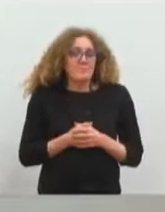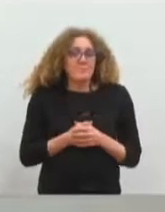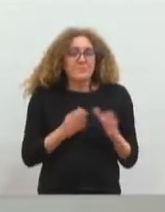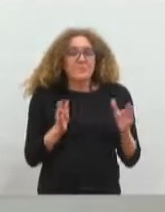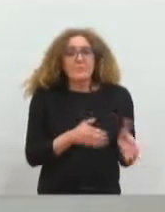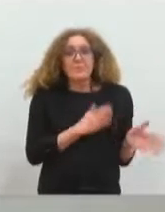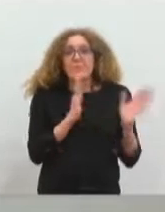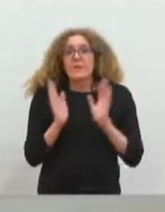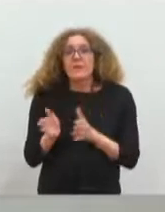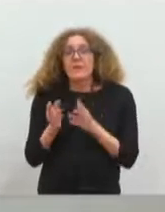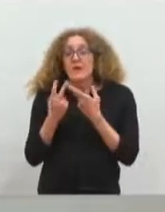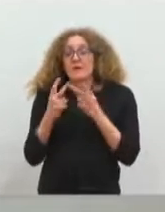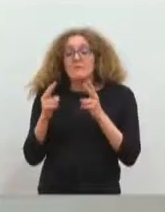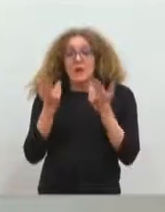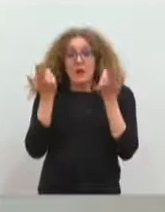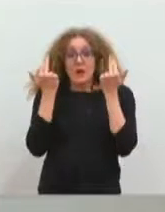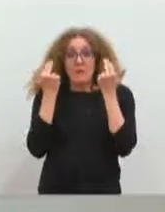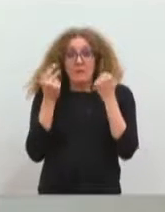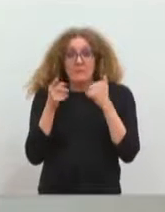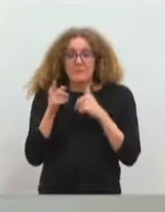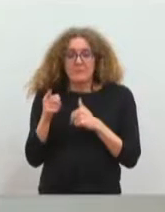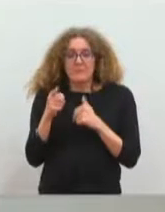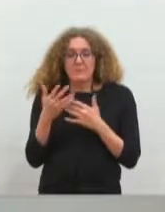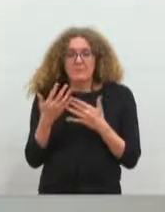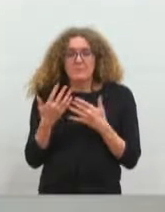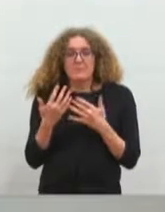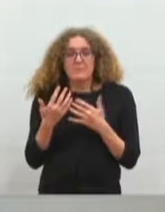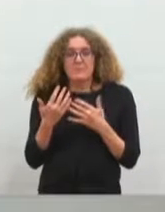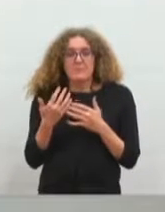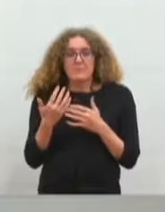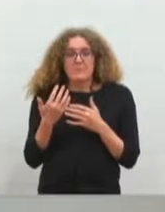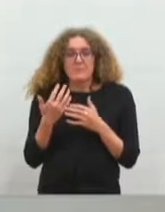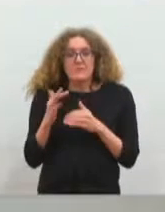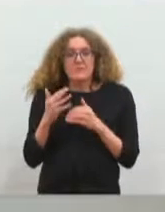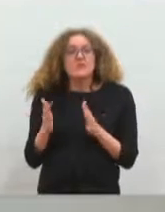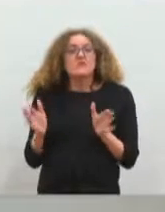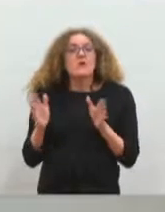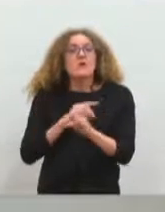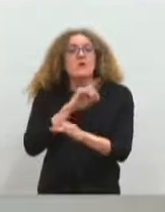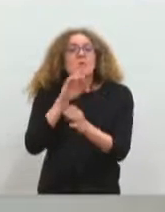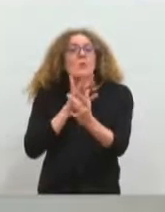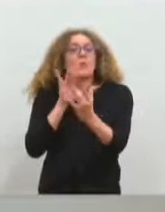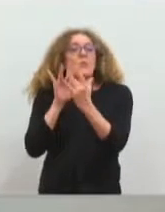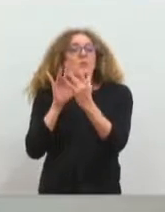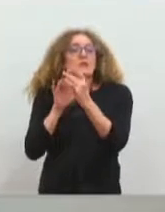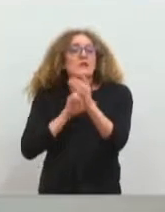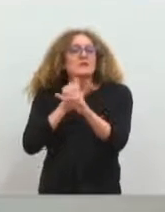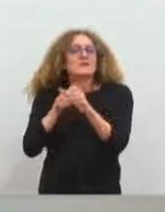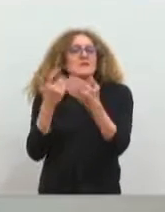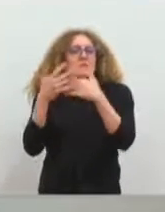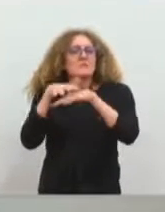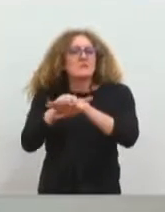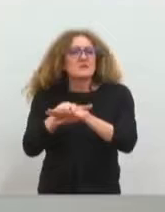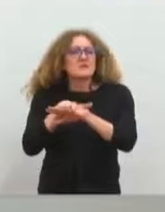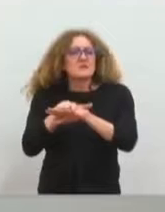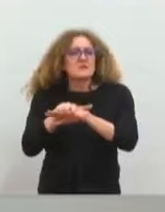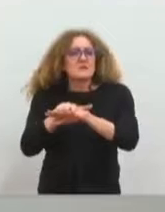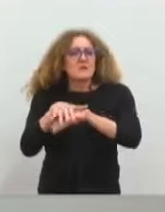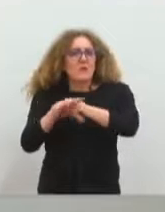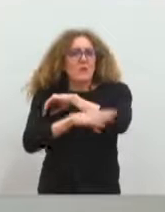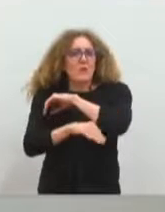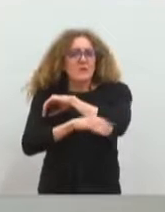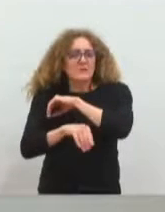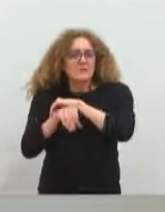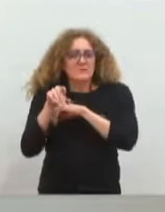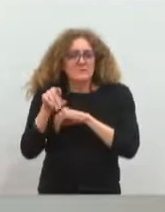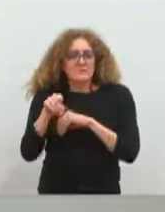même manière, avec Clapiers, nous avons officiellement saisi le syndicat mixte Garrigue-Campagne. Je vous rappelle que le périmètre de la régie